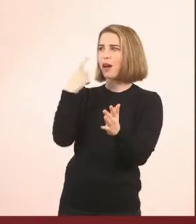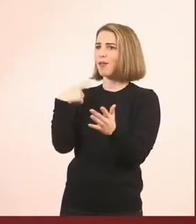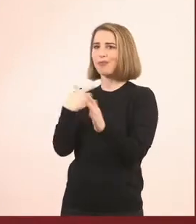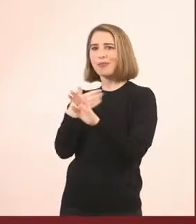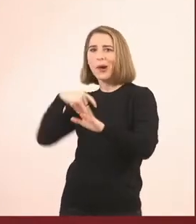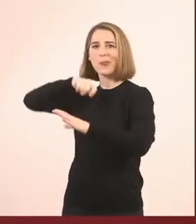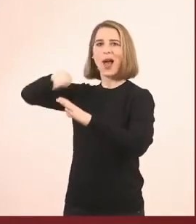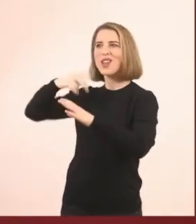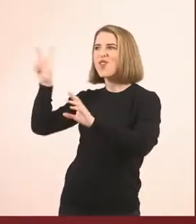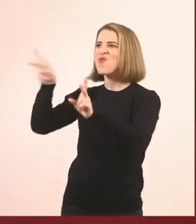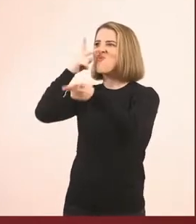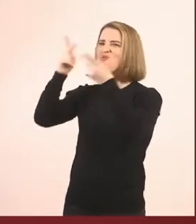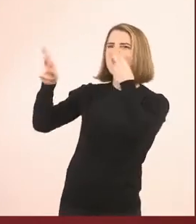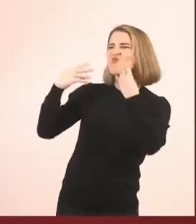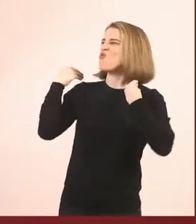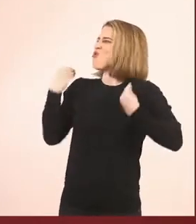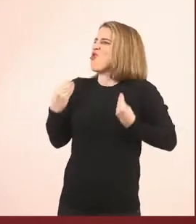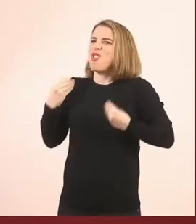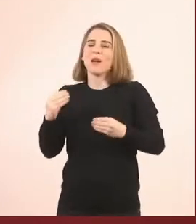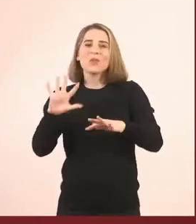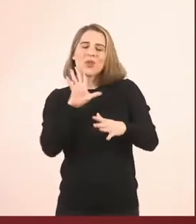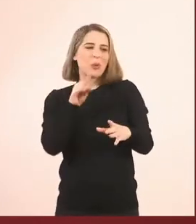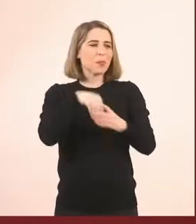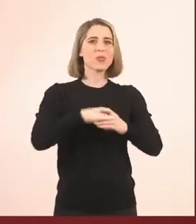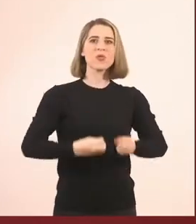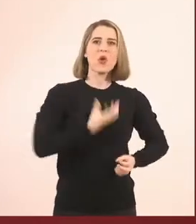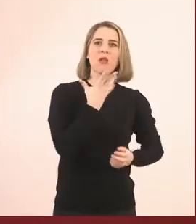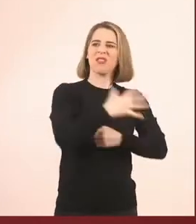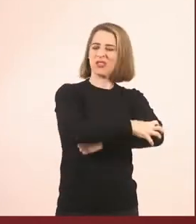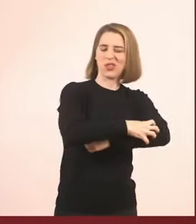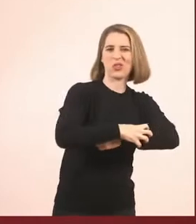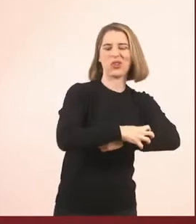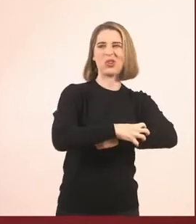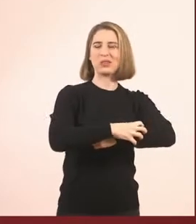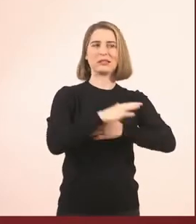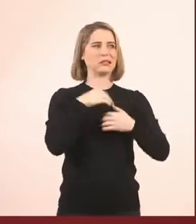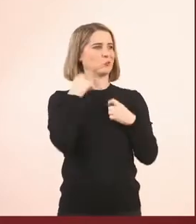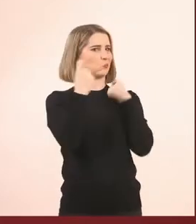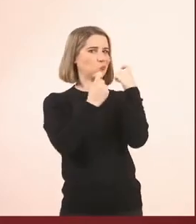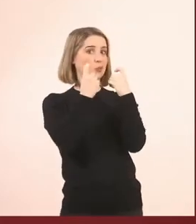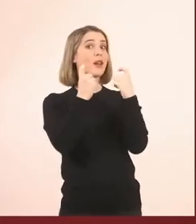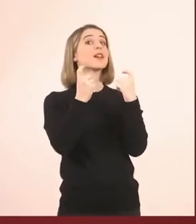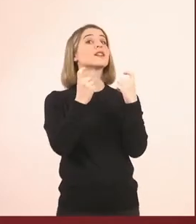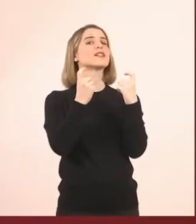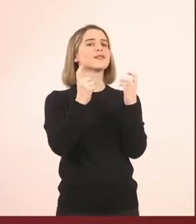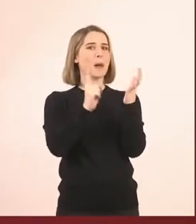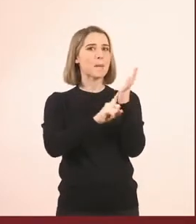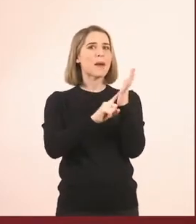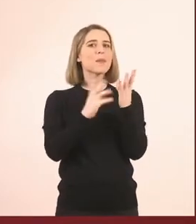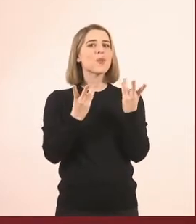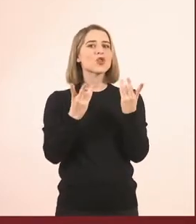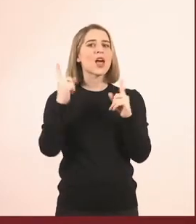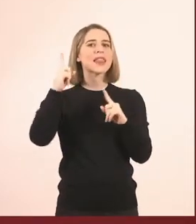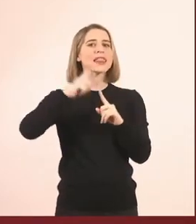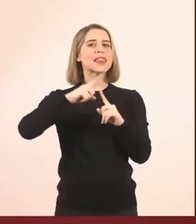φτωχό και πληντήμιο παιδάκι. Τι κάνετε λοιπόν. Πρέπει να συγκεντρωθείτε στην αναπνοή σας. Στα περισσότερα